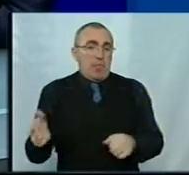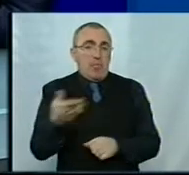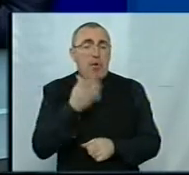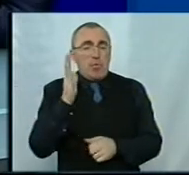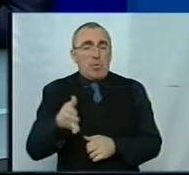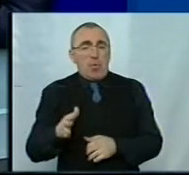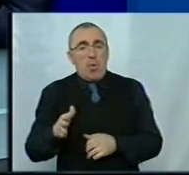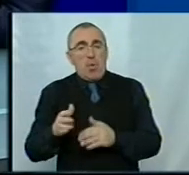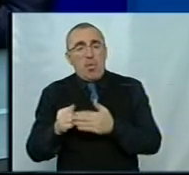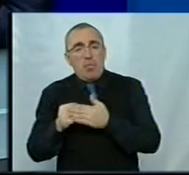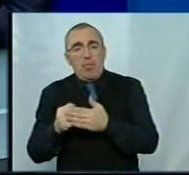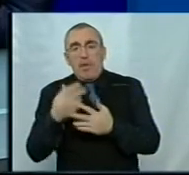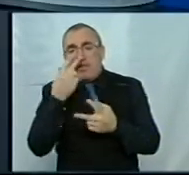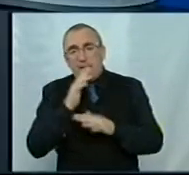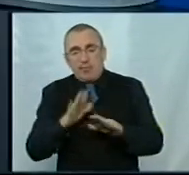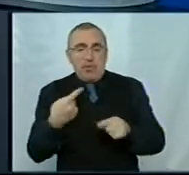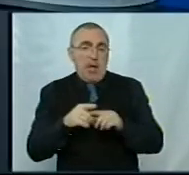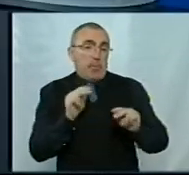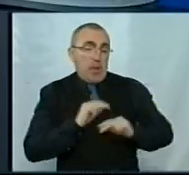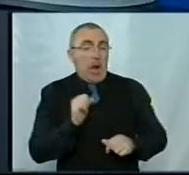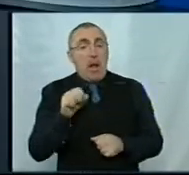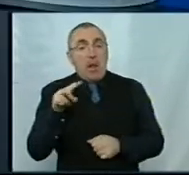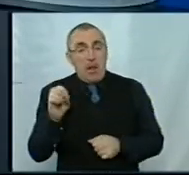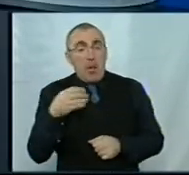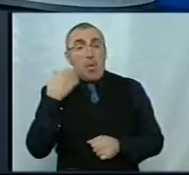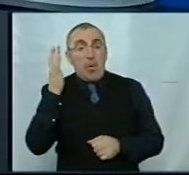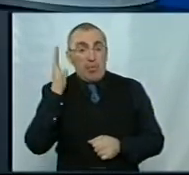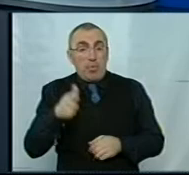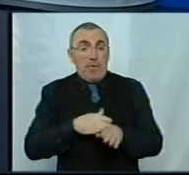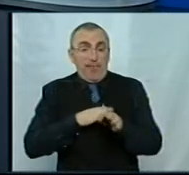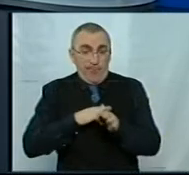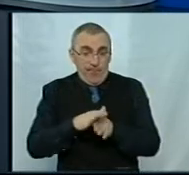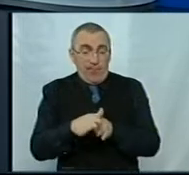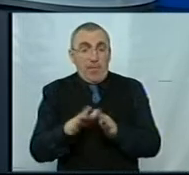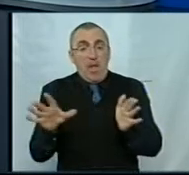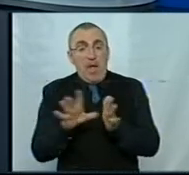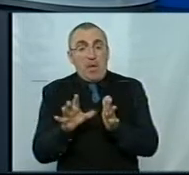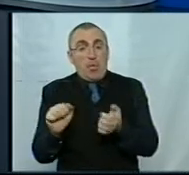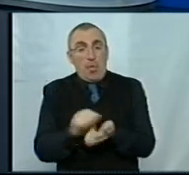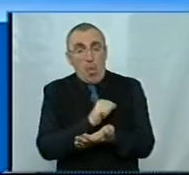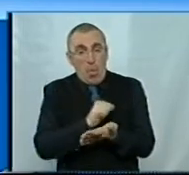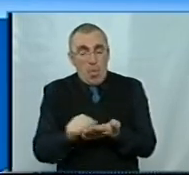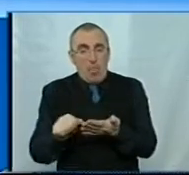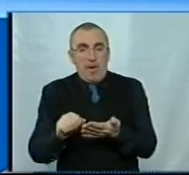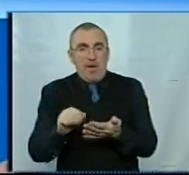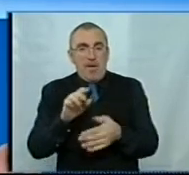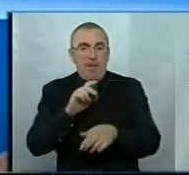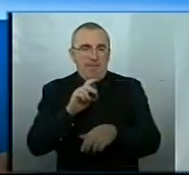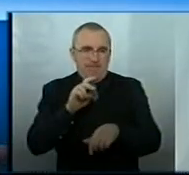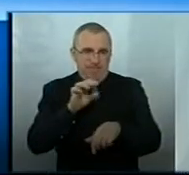опиратися і казати, що ми не звикли так працювати. Але коли це буде вже введено, коли буде електронний документообіг з пацієнтами,